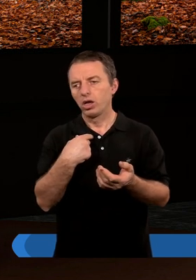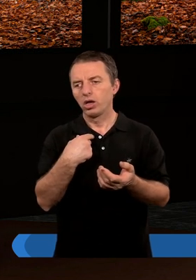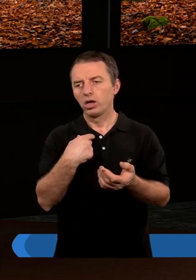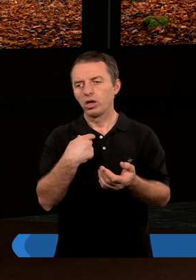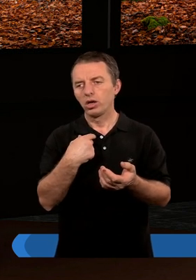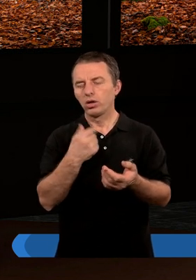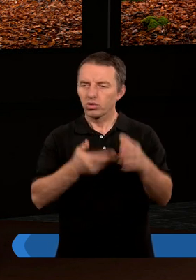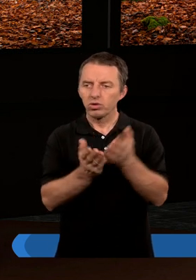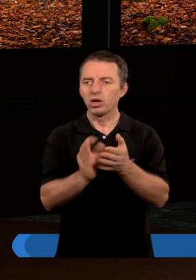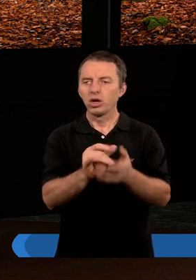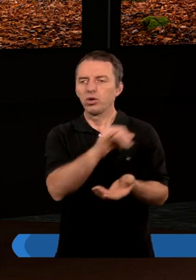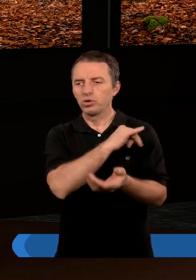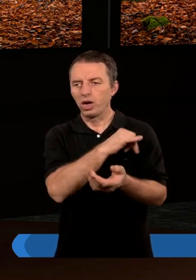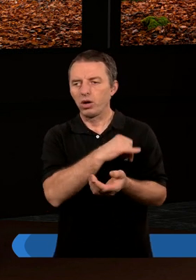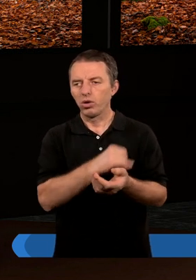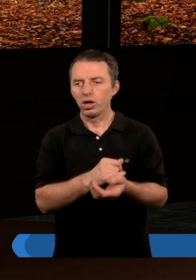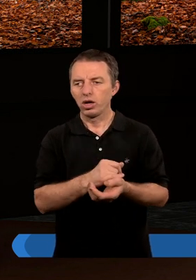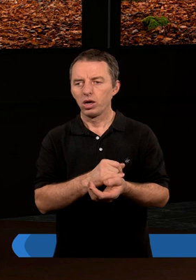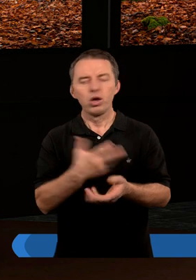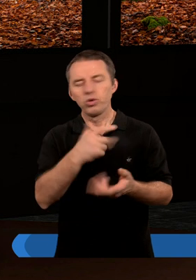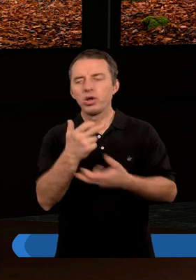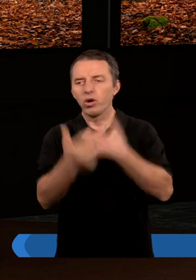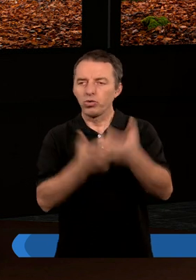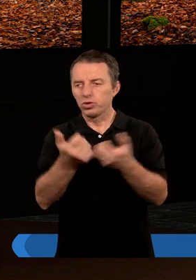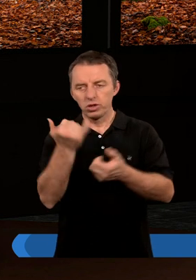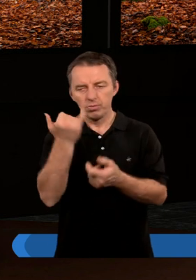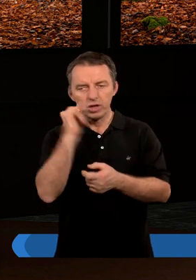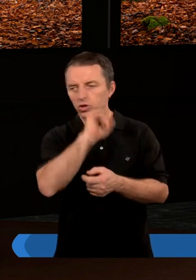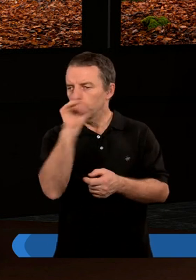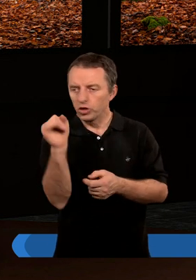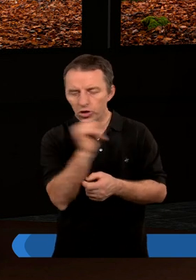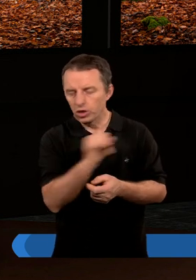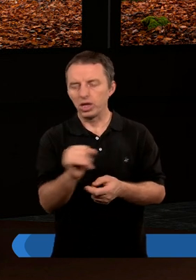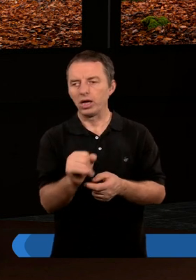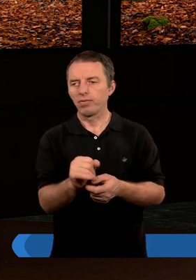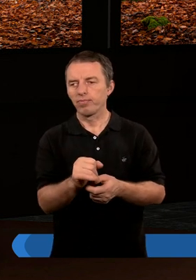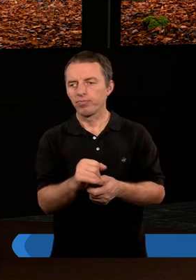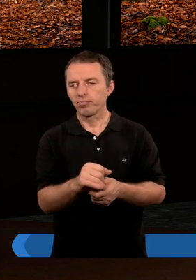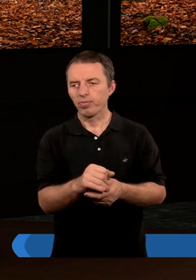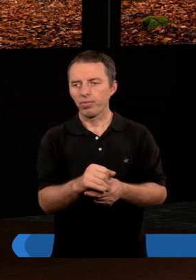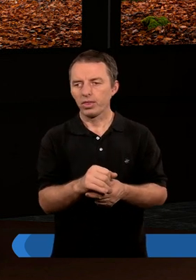ideę, to nie znaczy, że grzechu nie popełnimy nigdy. I